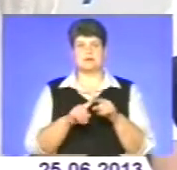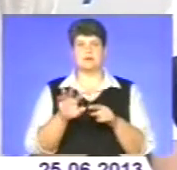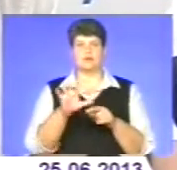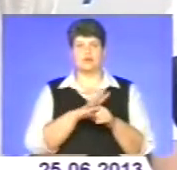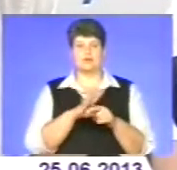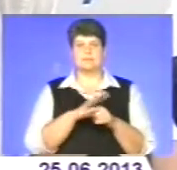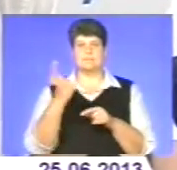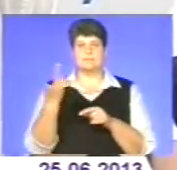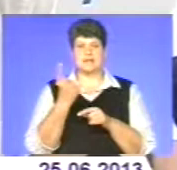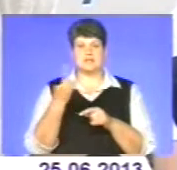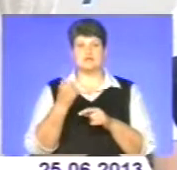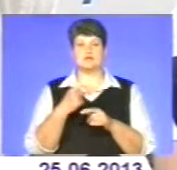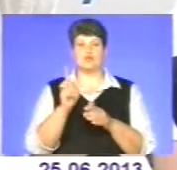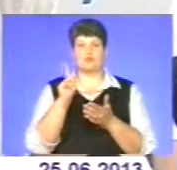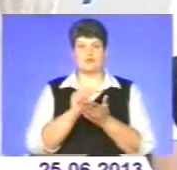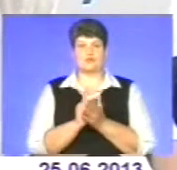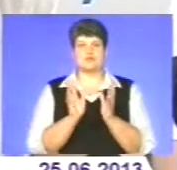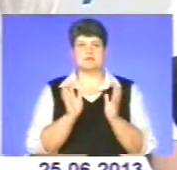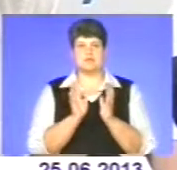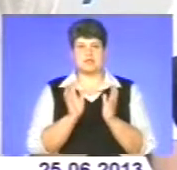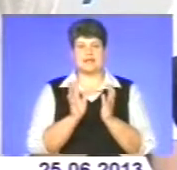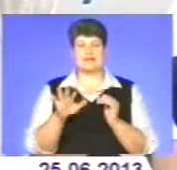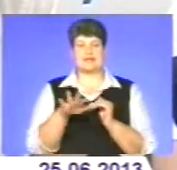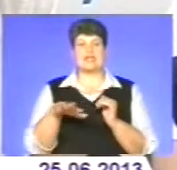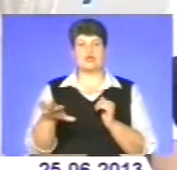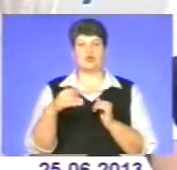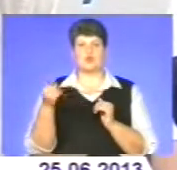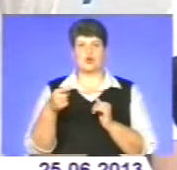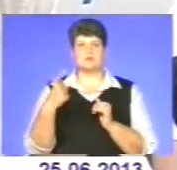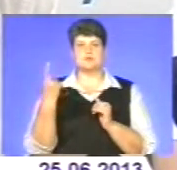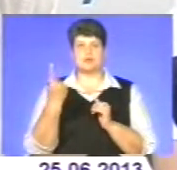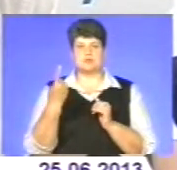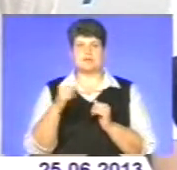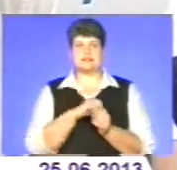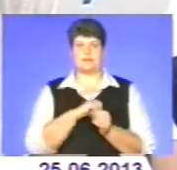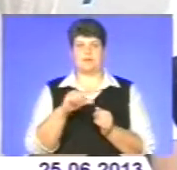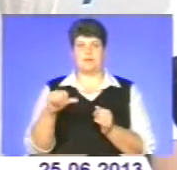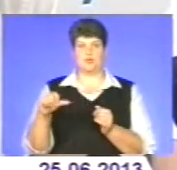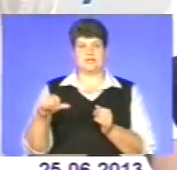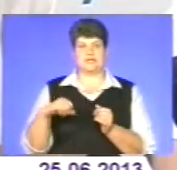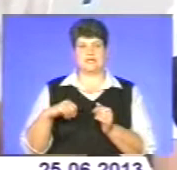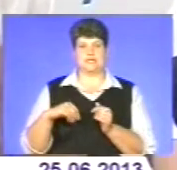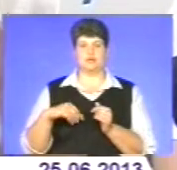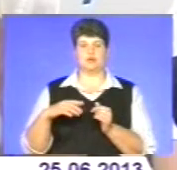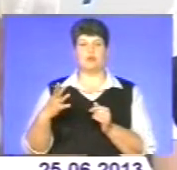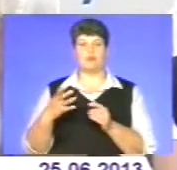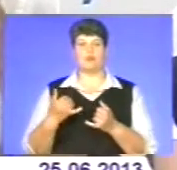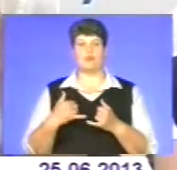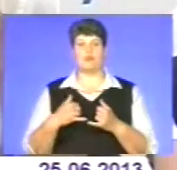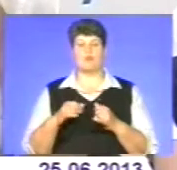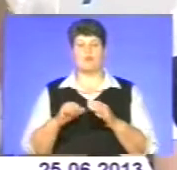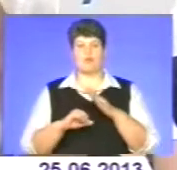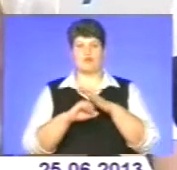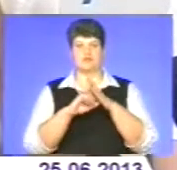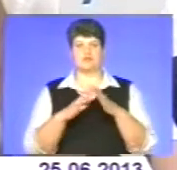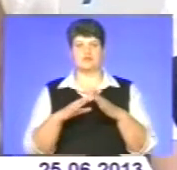перше – це неодмінне збереження території Тернопільської області, як самостійного суб'єкта повноважень в структурі української